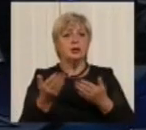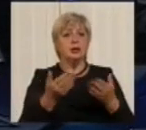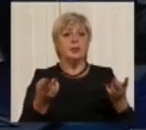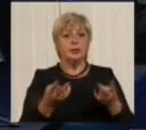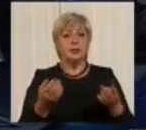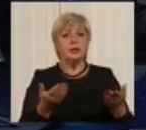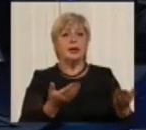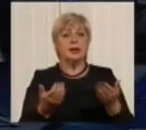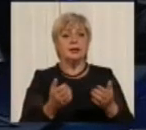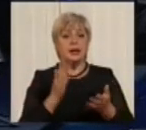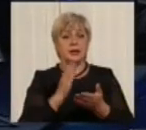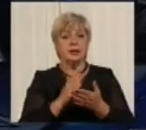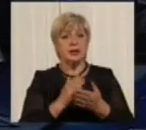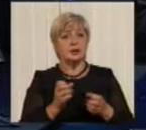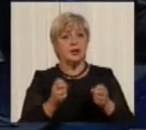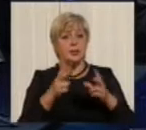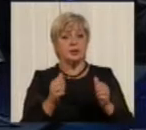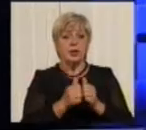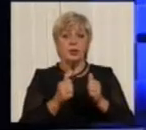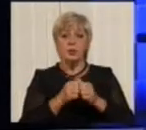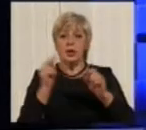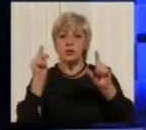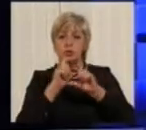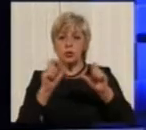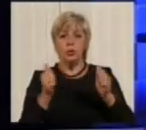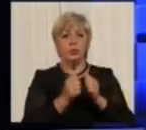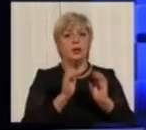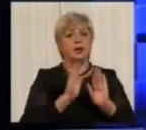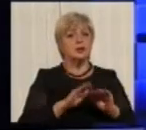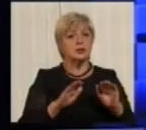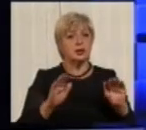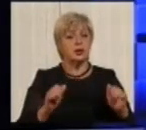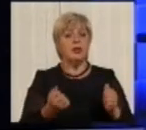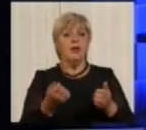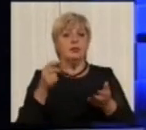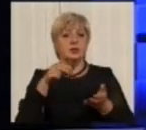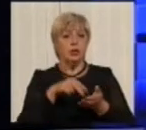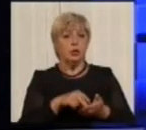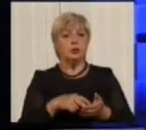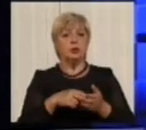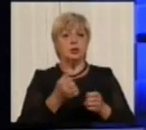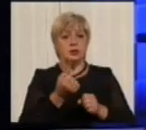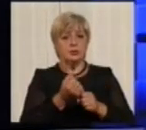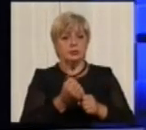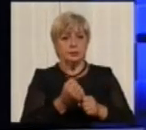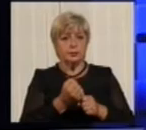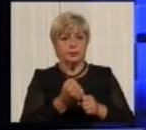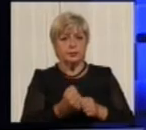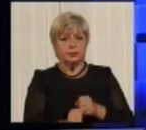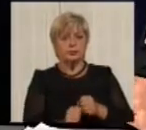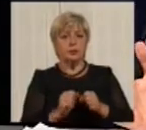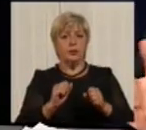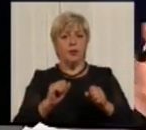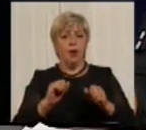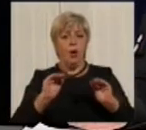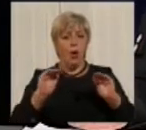існує ризик, наприклад, біля школ, біля дідсадків, тобто, встановлюються примусові обмеження швидкості. Коли,